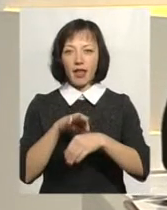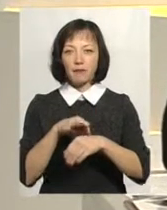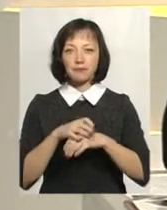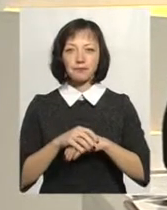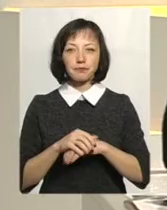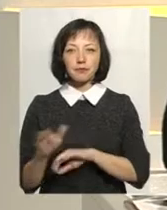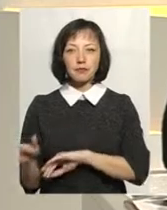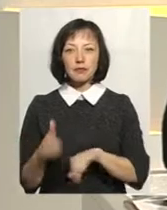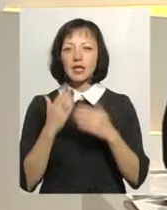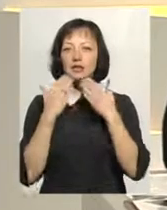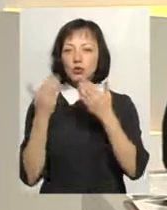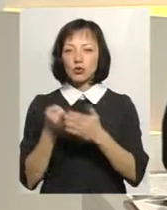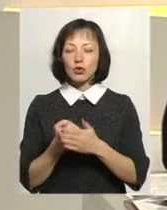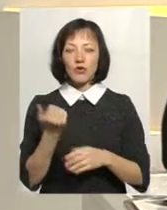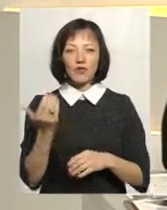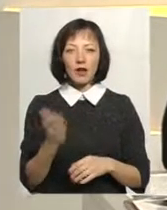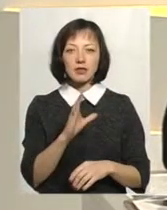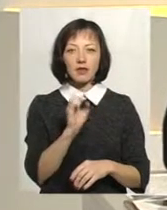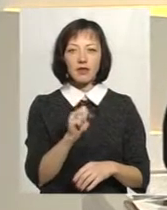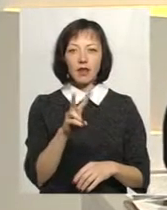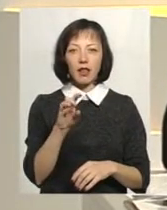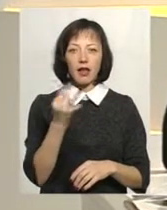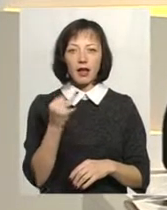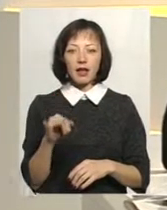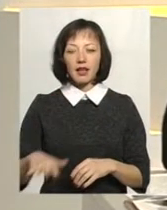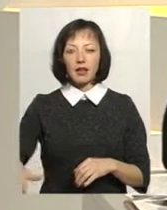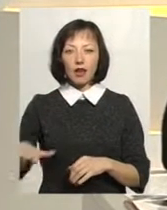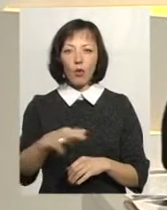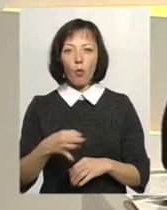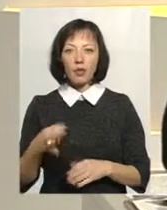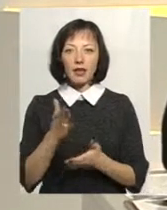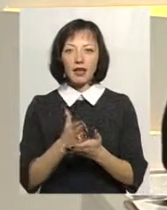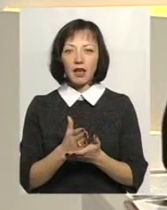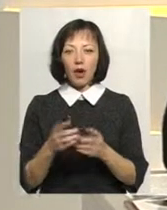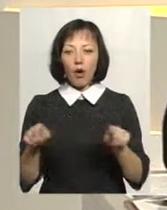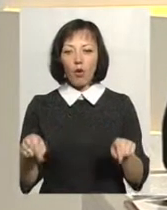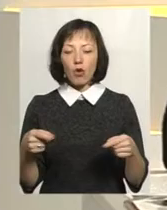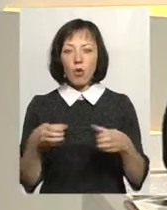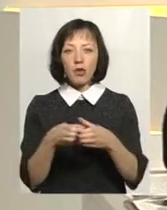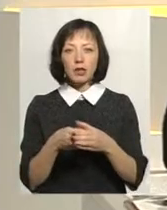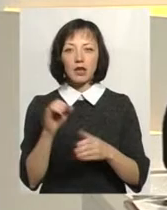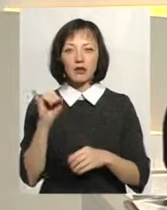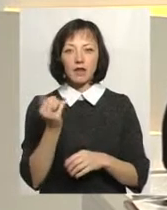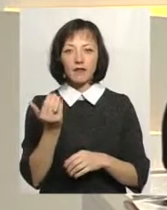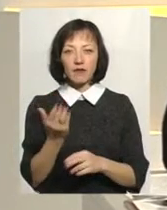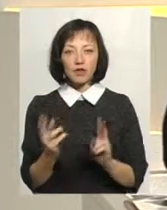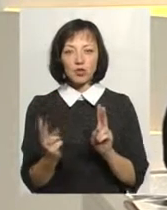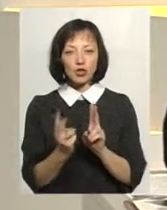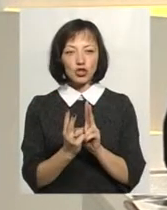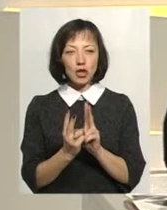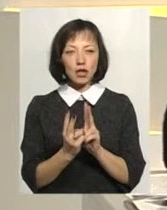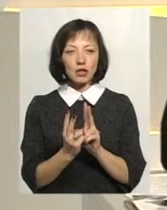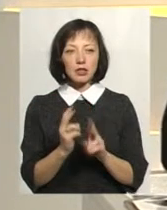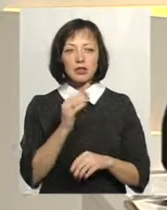пане Валерію. Саме на теренах нашої області ви є головою оргкомітету. І ви зустрічаєтесь